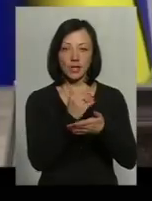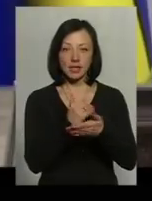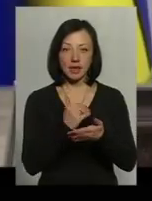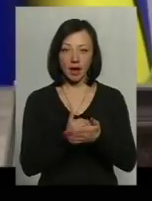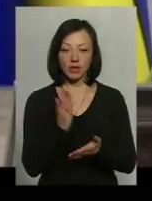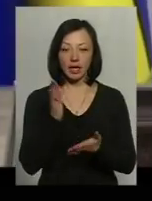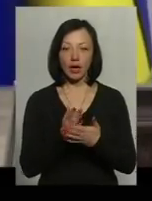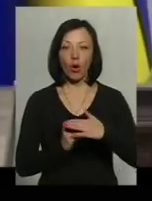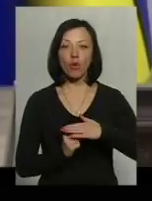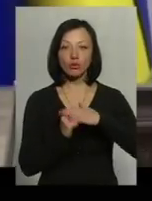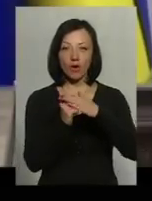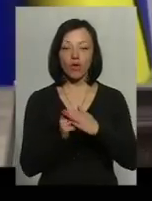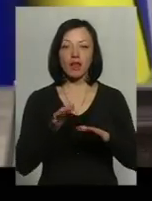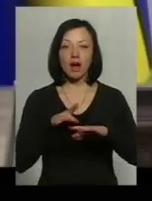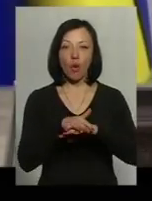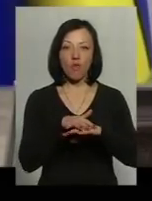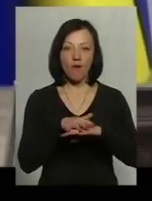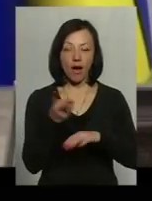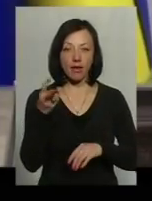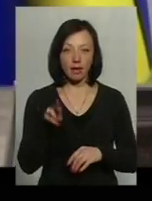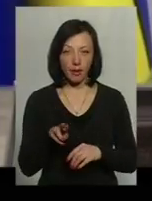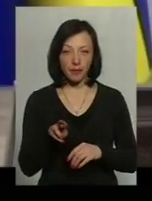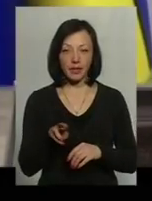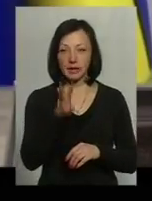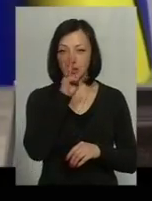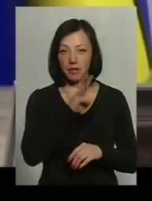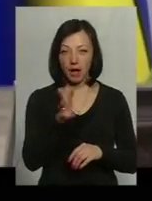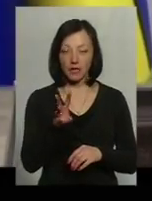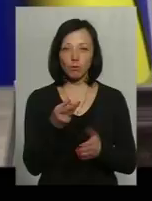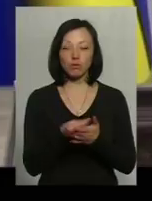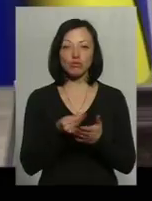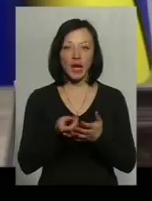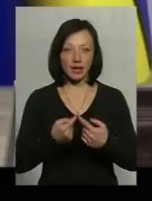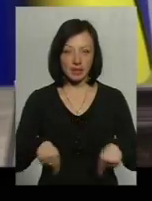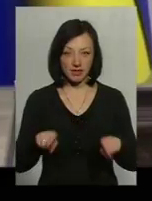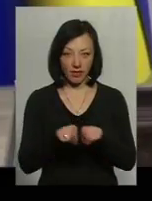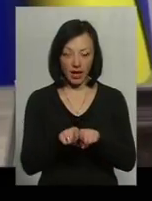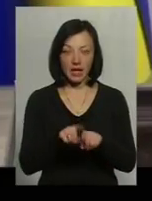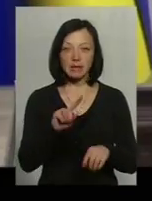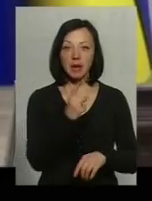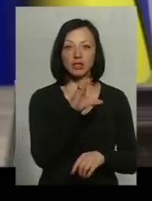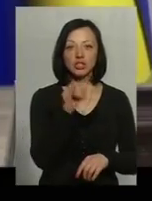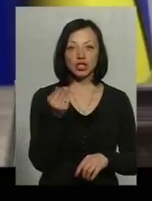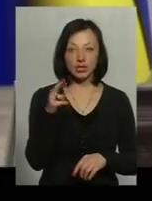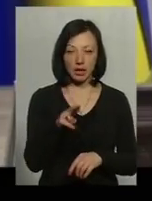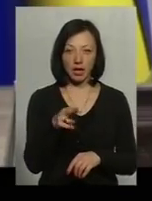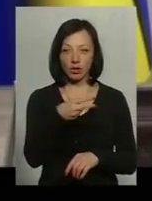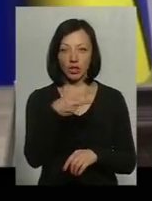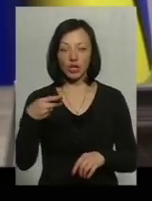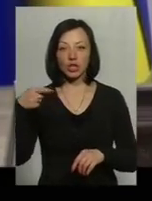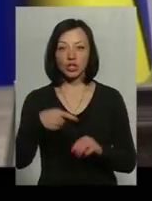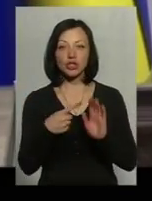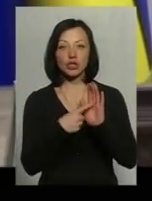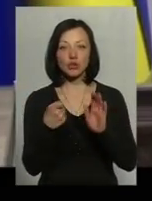який є основою для нарахування заробітної плати в бюджетній сфері. І з 1 січня він вже дорівнює 1600